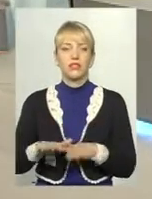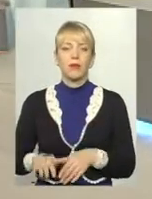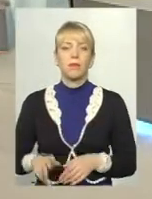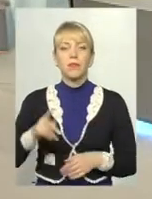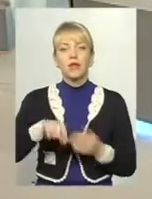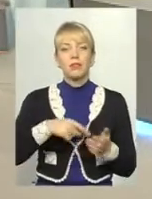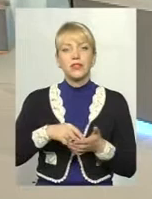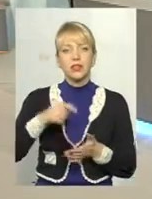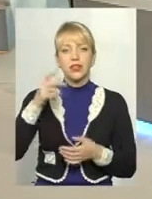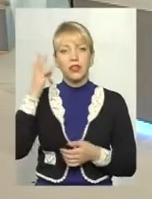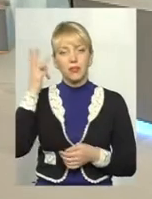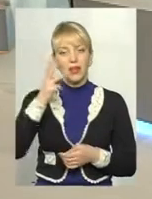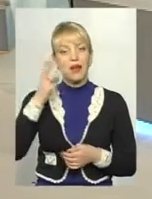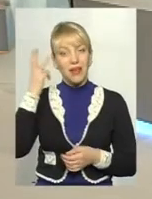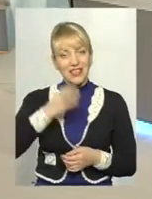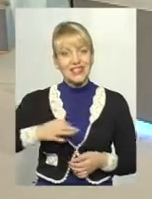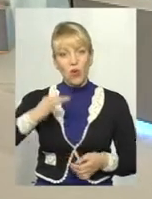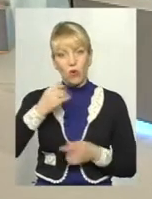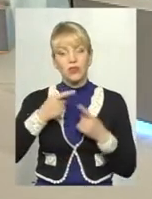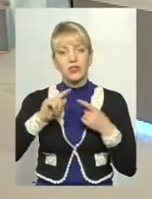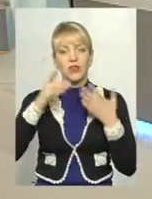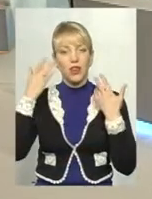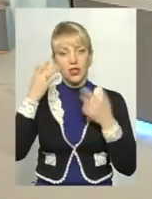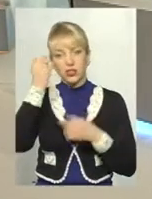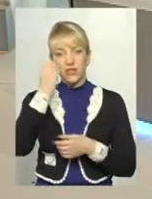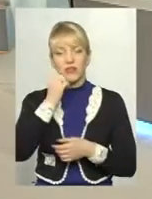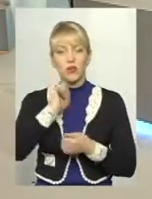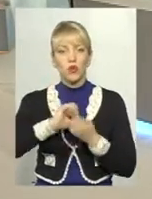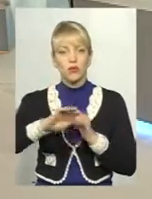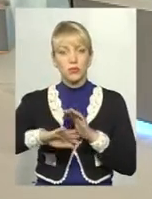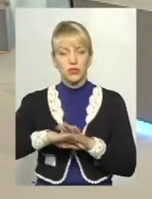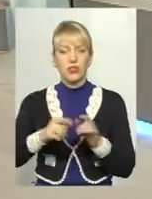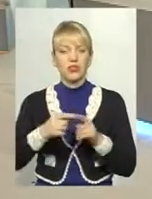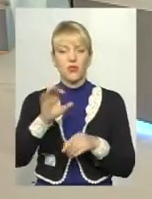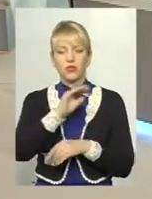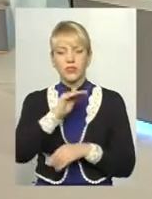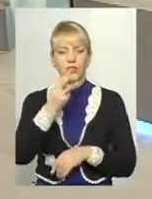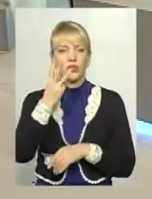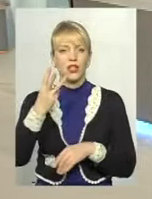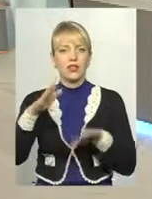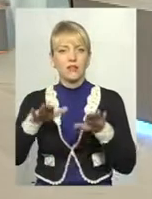Ну, Хмельницькій області легше, тому що завдяки тому самому Кам'янці, у нас, ви знаєте, офіційно третє місце і так далі,